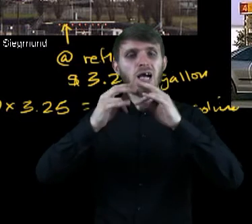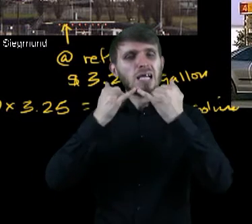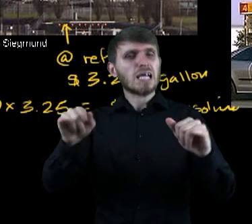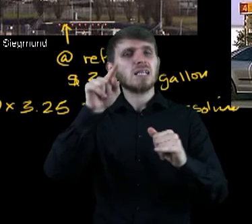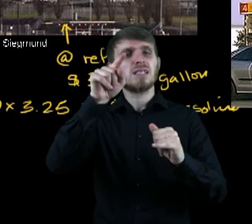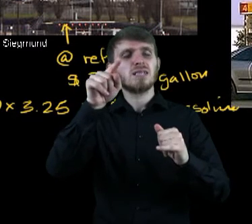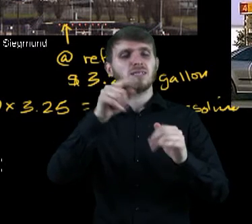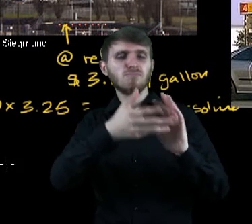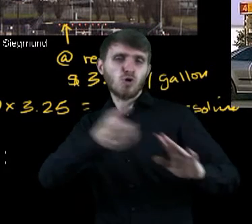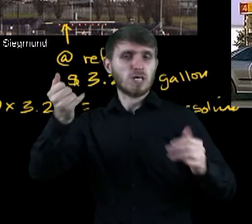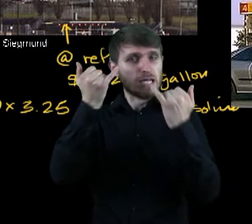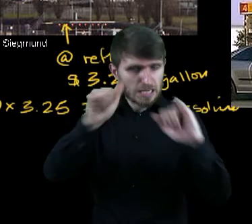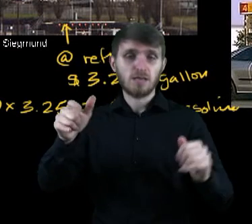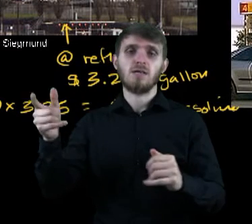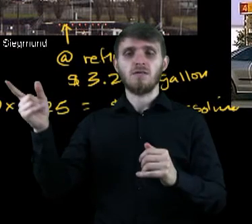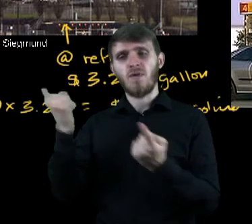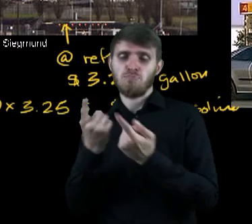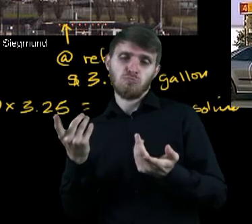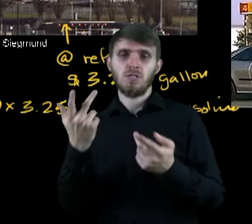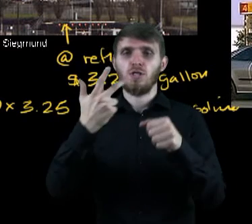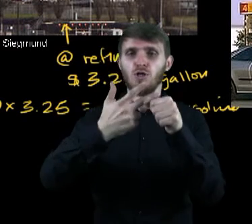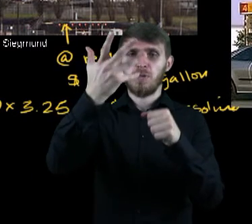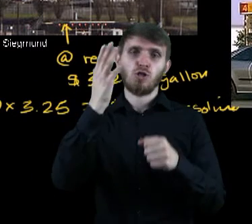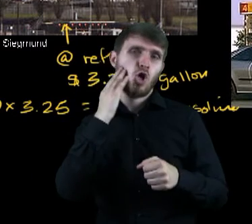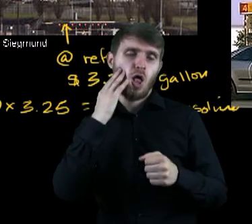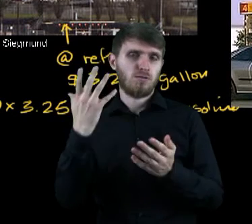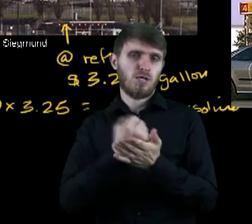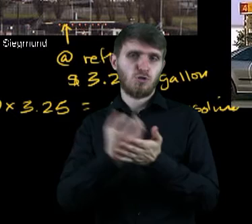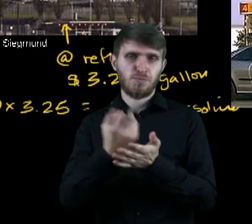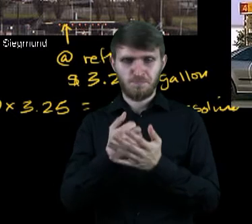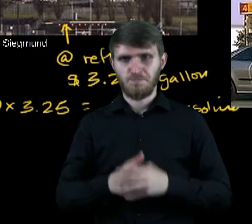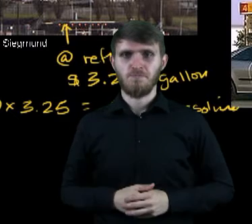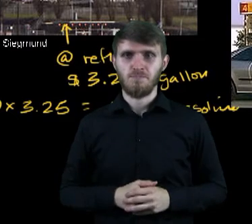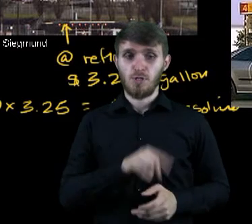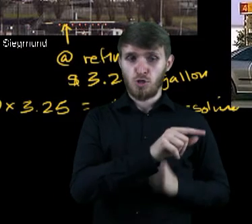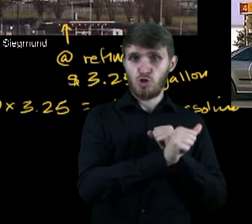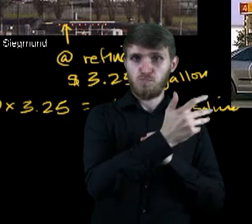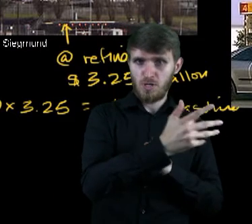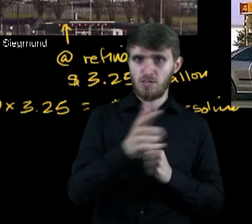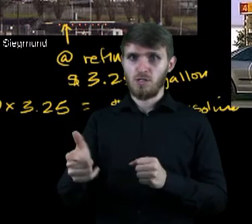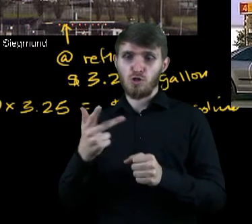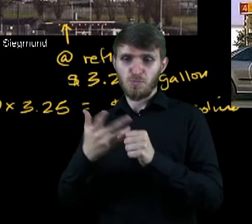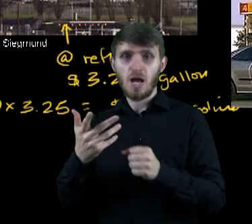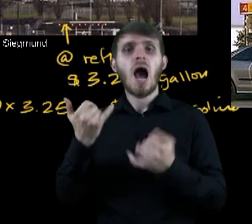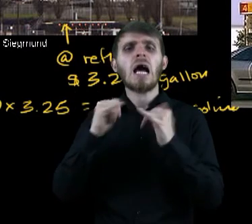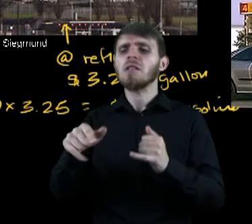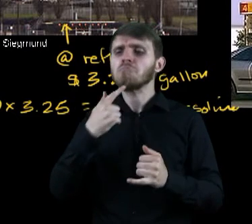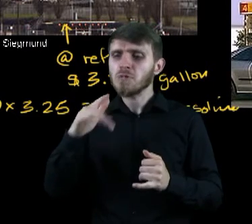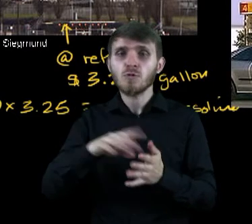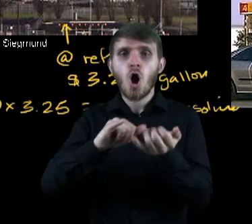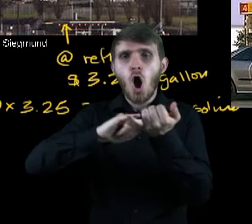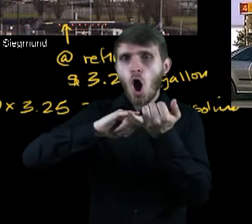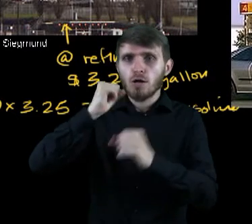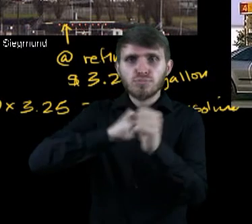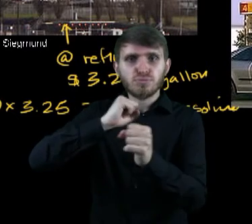I załóżmy, dla uproszczenia, że za inne rzeczy dostają 35 dolarów. 35 dolarów za inne